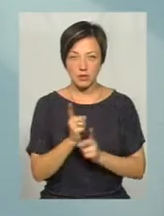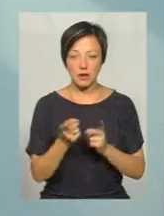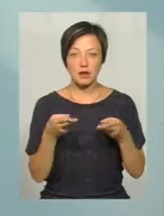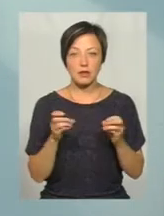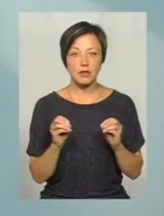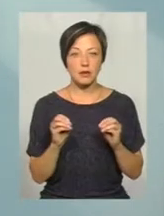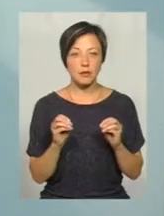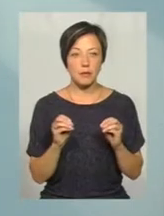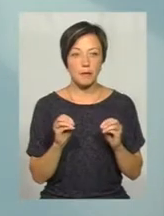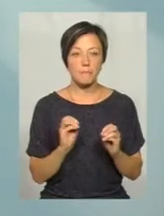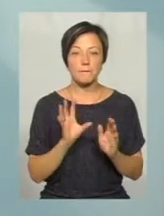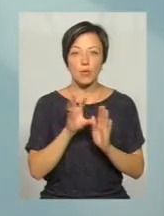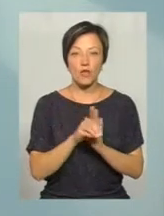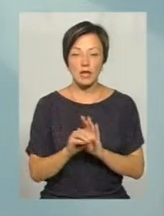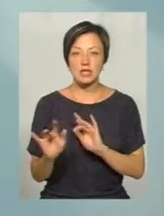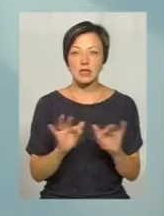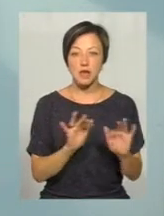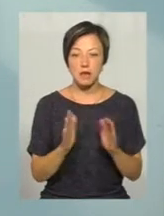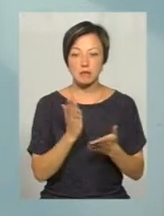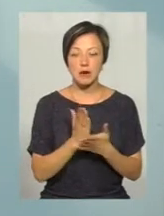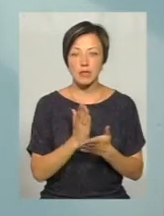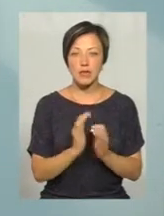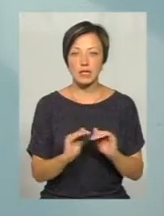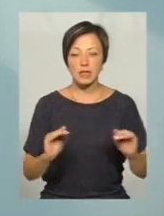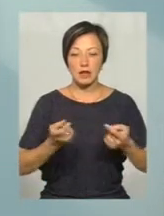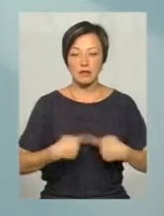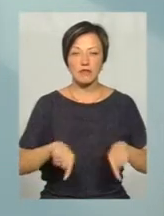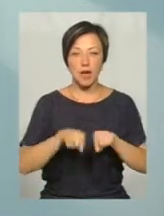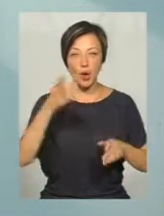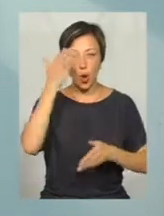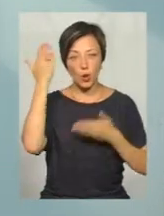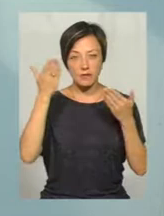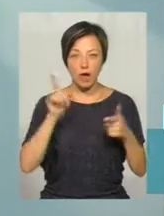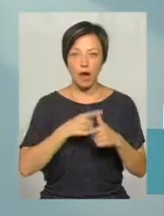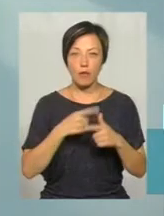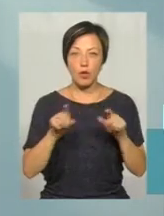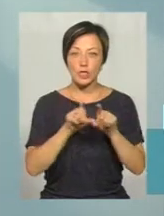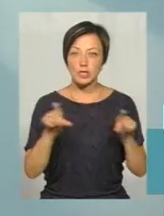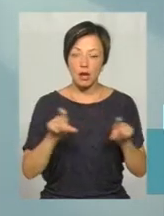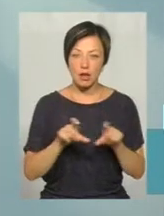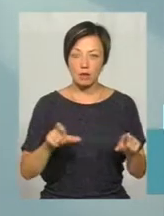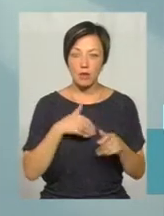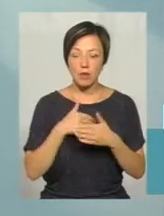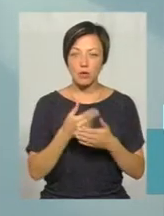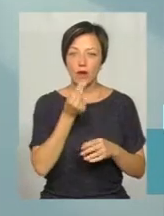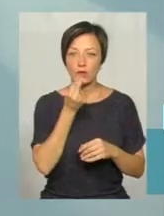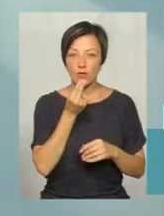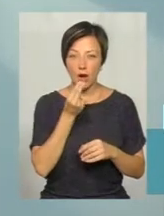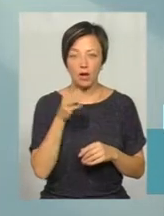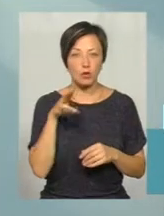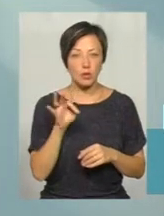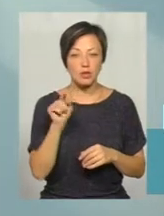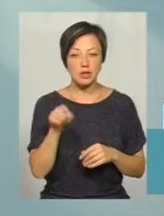проводиться діяльність перебування дітей у сфері розваг або закладах громадського харчування, то